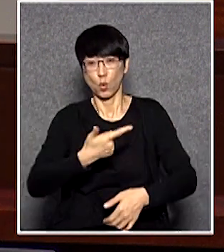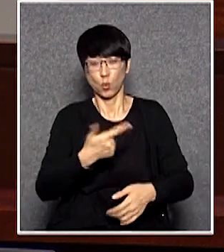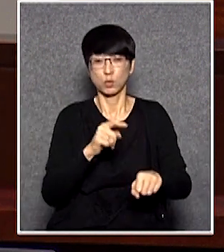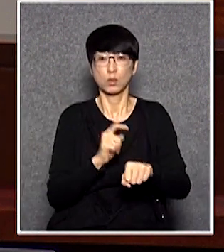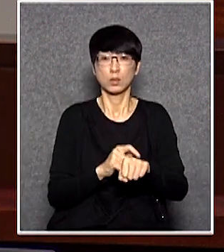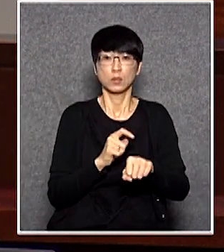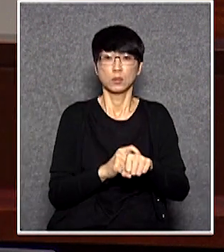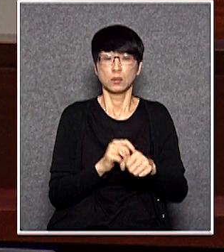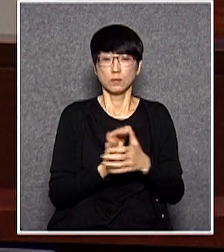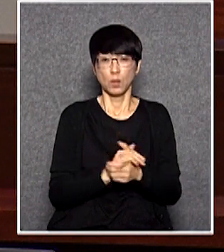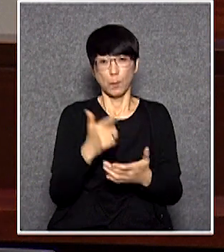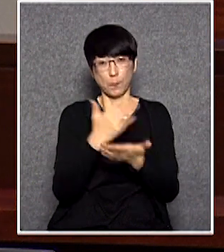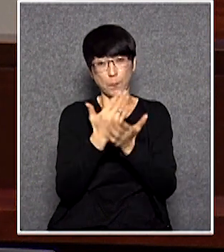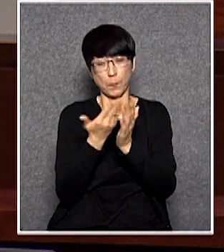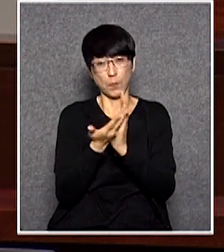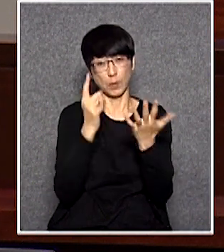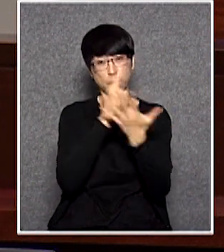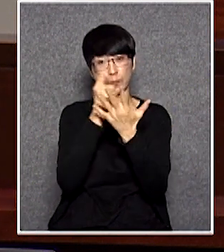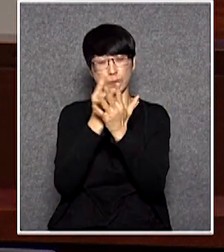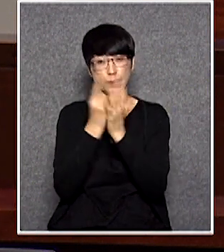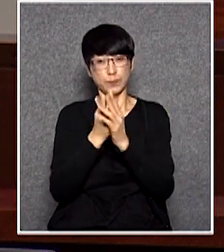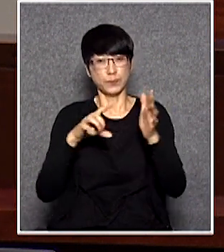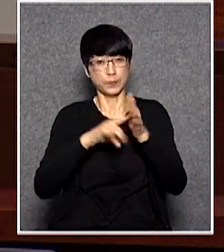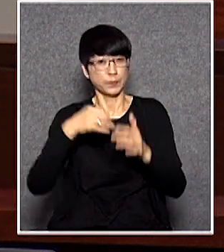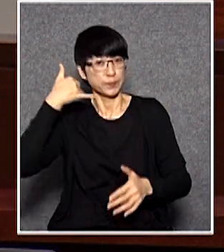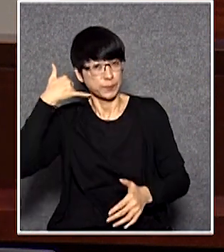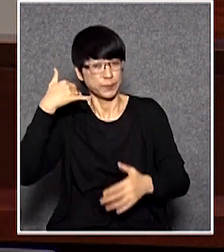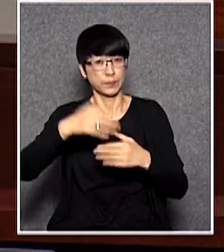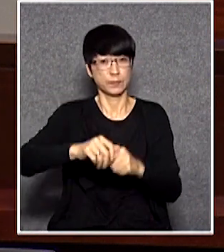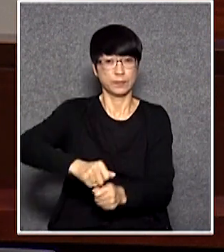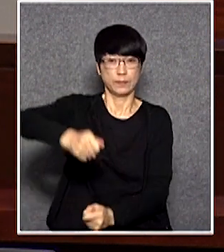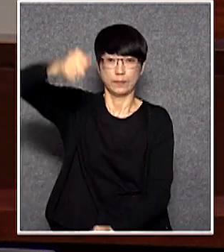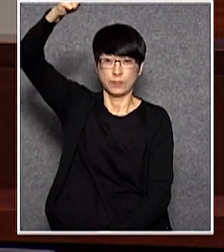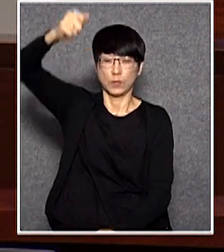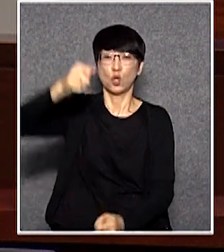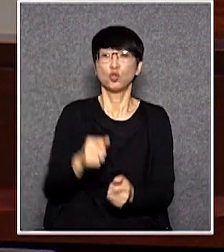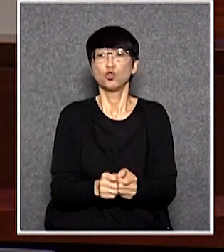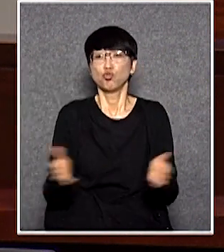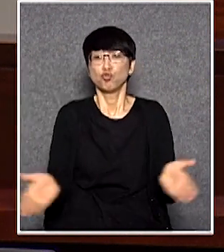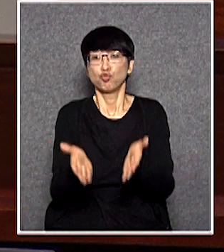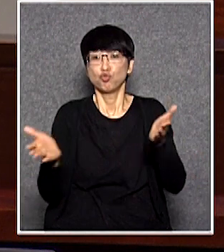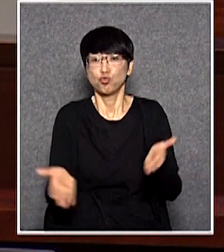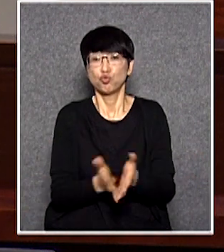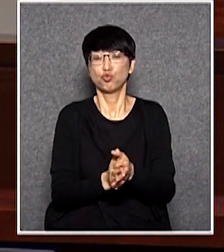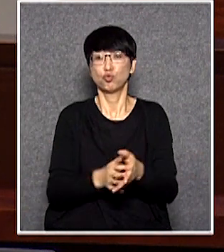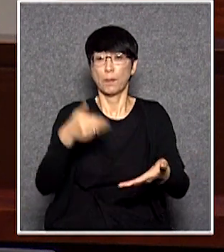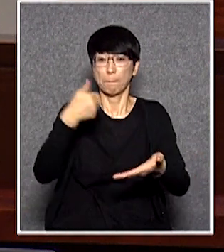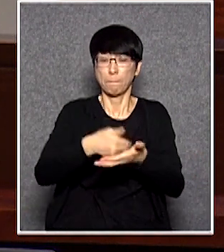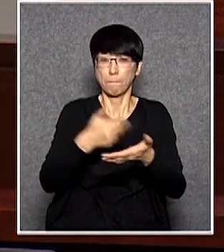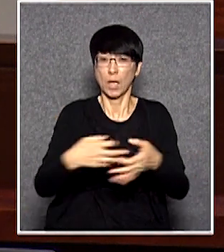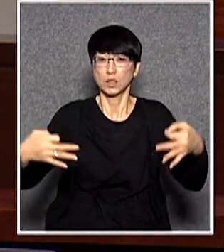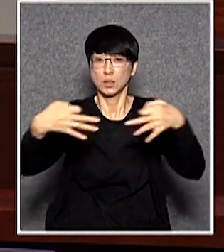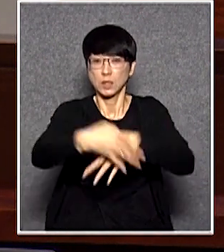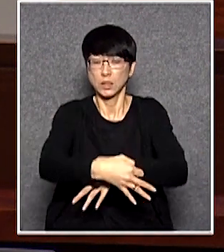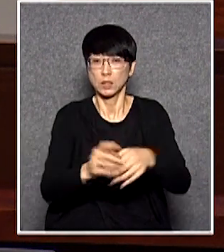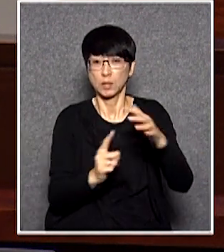不少形形式式的電訊財務公司以拉架和攤檔進行宣傳甚至即場交易或者你在